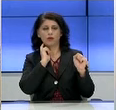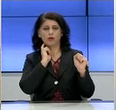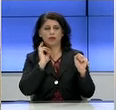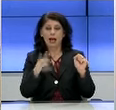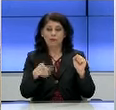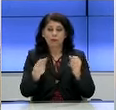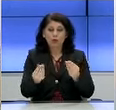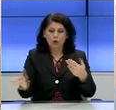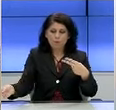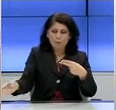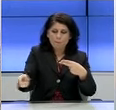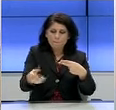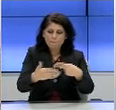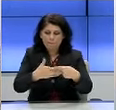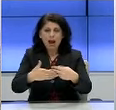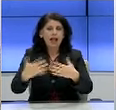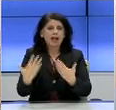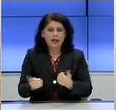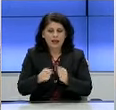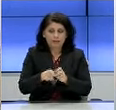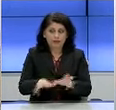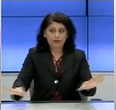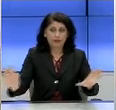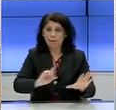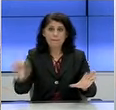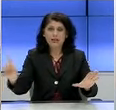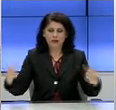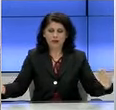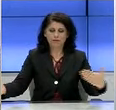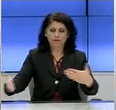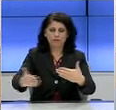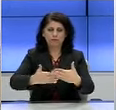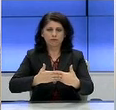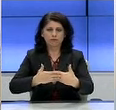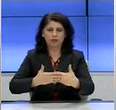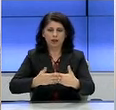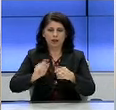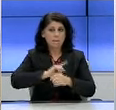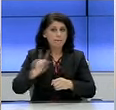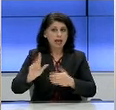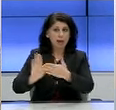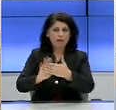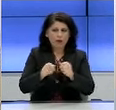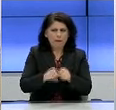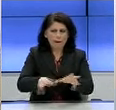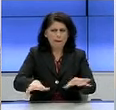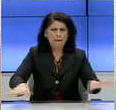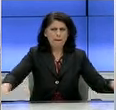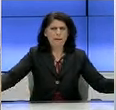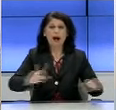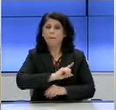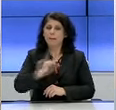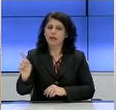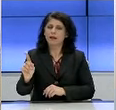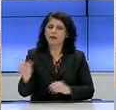στεγανοποιώντας μικρούς και μεγάλους κύκλους διασποράς, διακόπτοντας πολλαπλασιαστές και αλυσίδες εξάπλωσης του ιού.